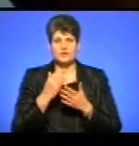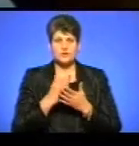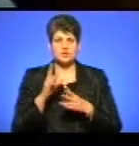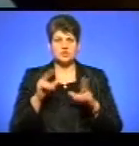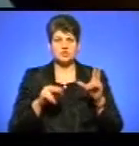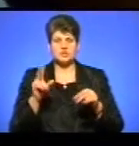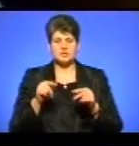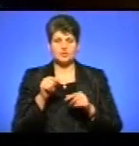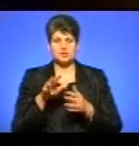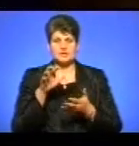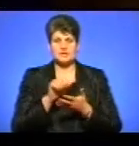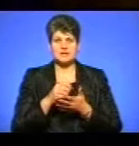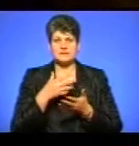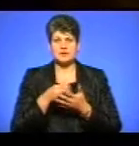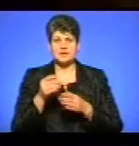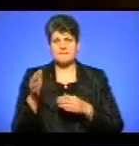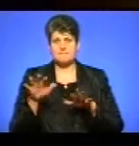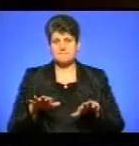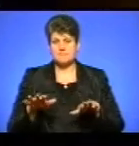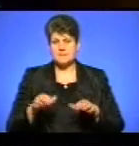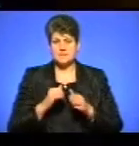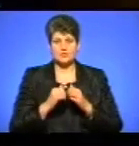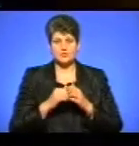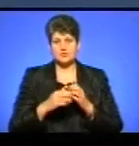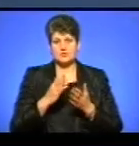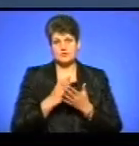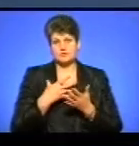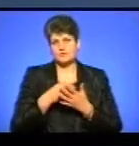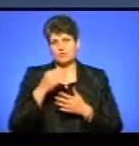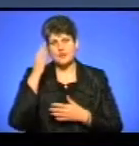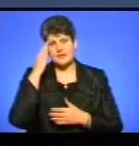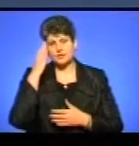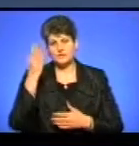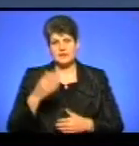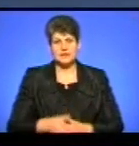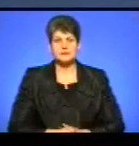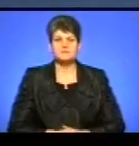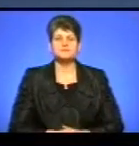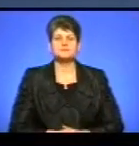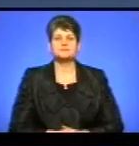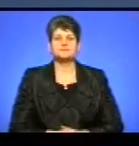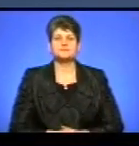зайняти якесь місце, тому що кожен по-своєму залановитий. Музика